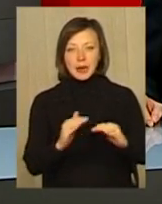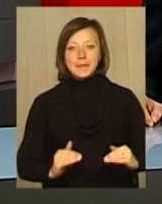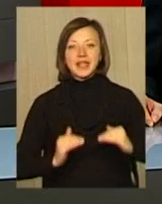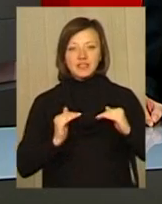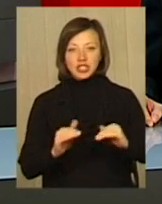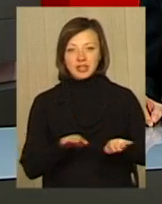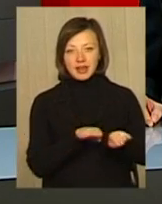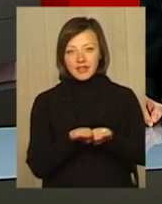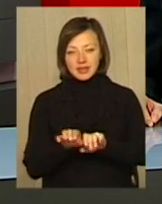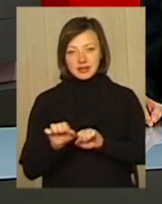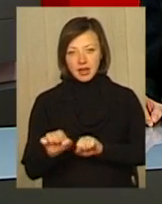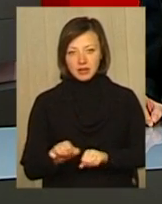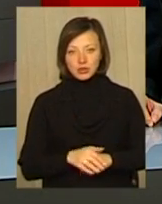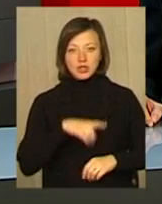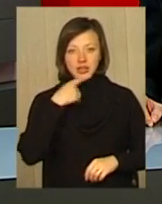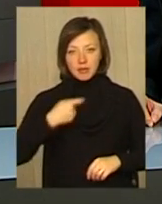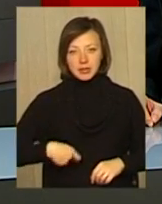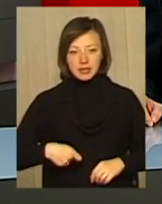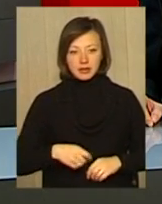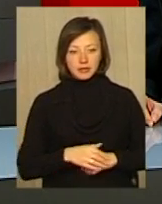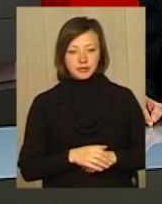рівень захисту, наголосив глава держави.